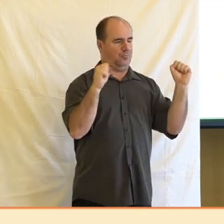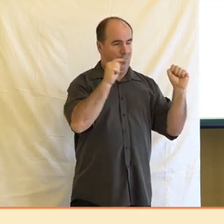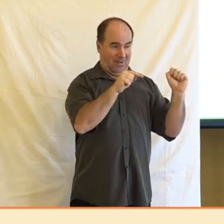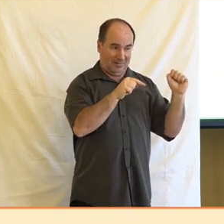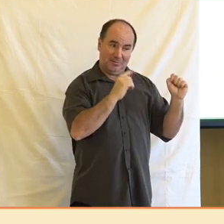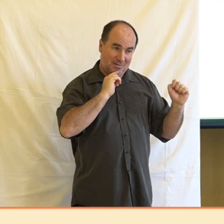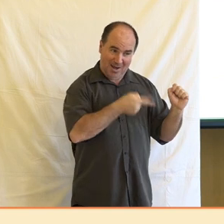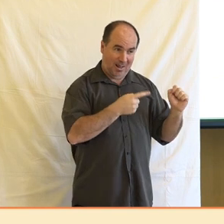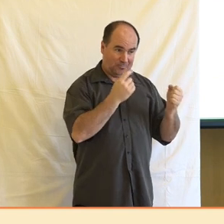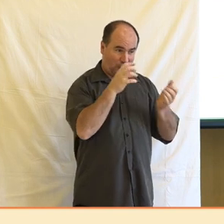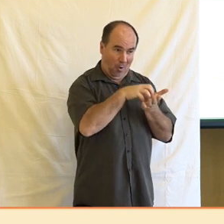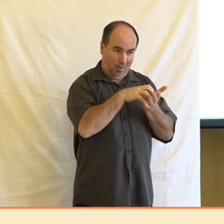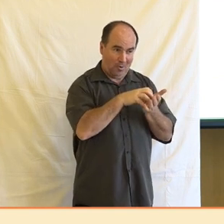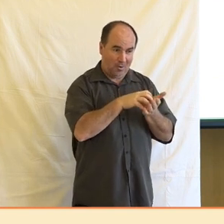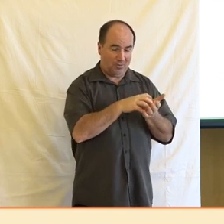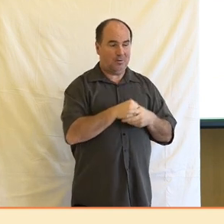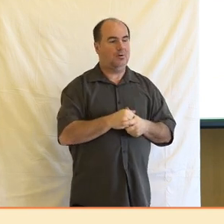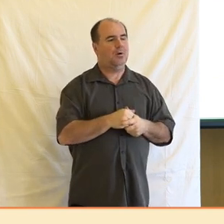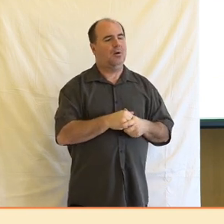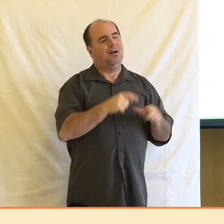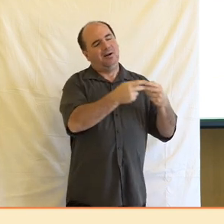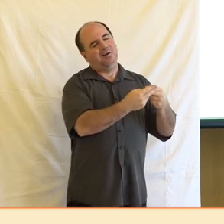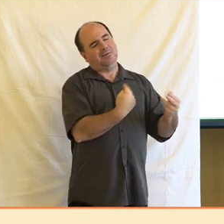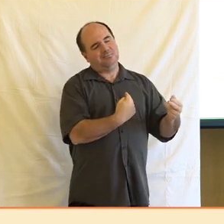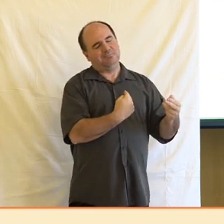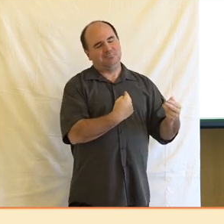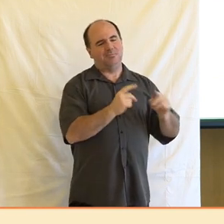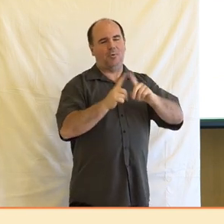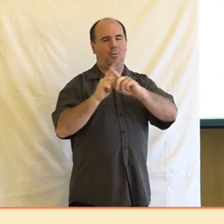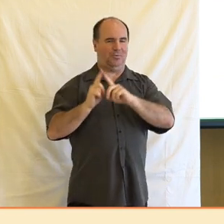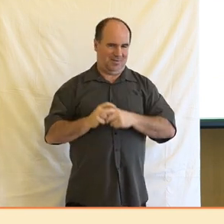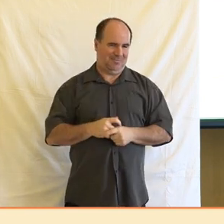profese, odpovědi se zde různily.